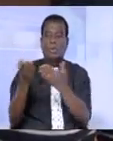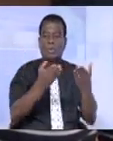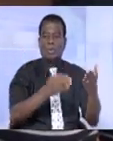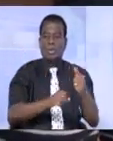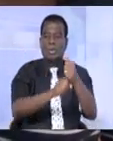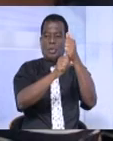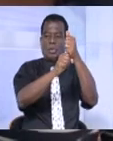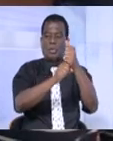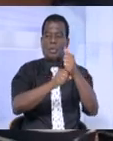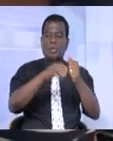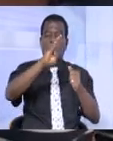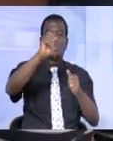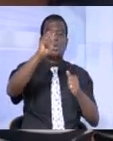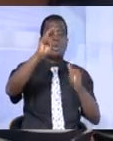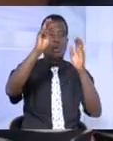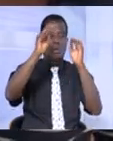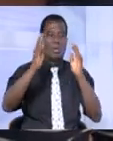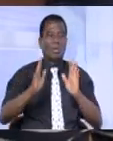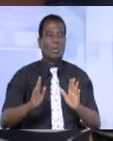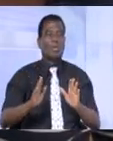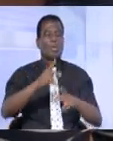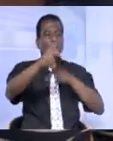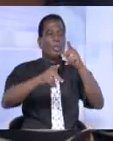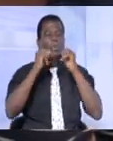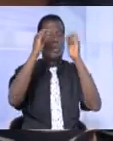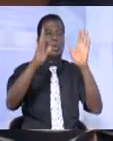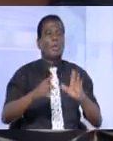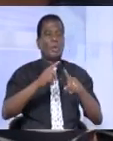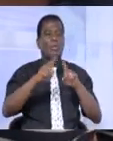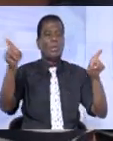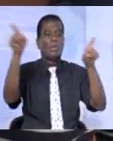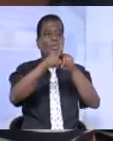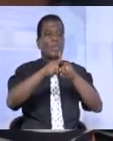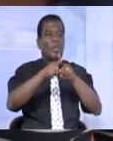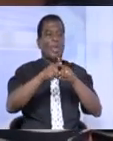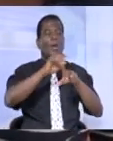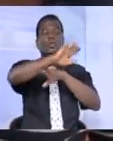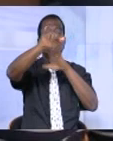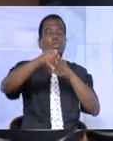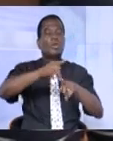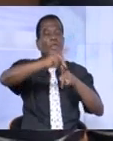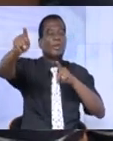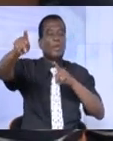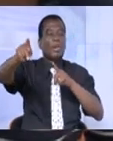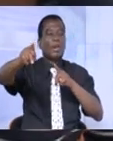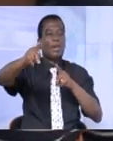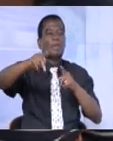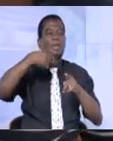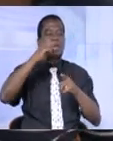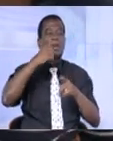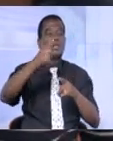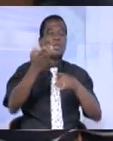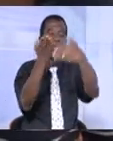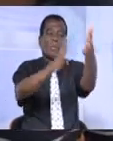soutien aux Bassamois, apporter ce soutien aux populations ivoiriennes, mais en particulier à toutes les victimes, celles qui sont